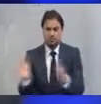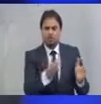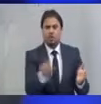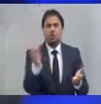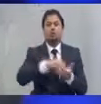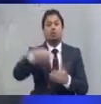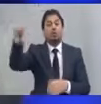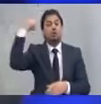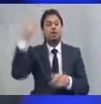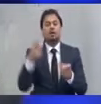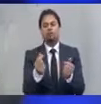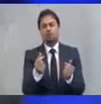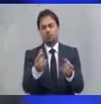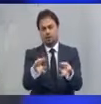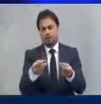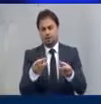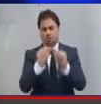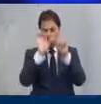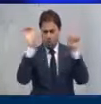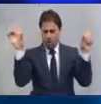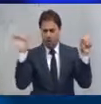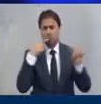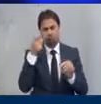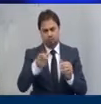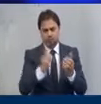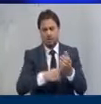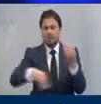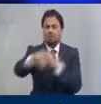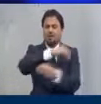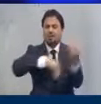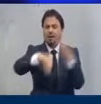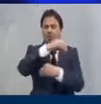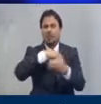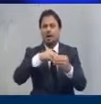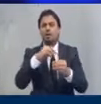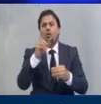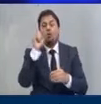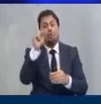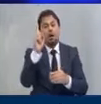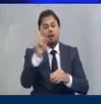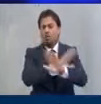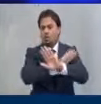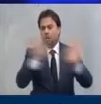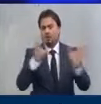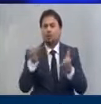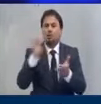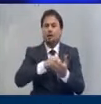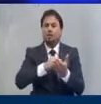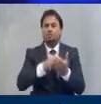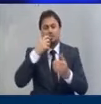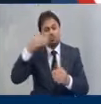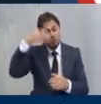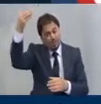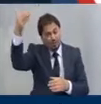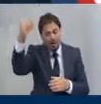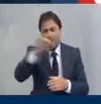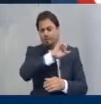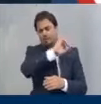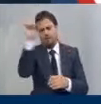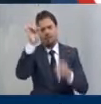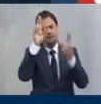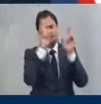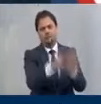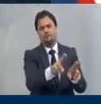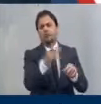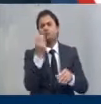وزارة المالية أكدت في توضيح لها أن تعديل السعر الصرفي سيكون لمرة واحدة ولن يتكرر مستقبلا الوزارة